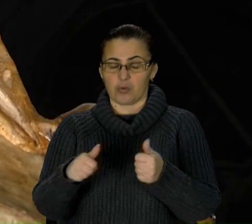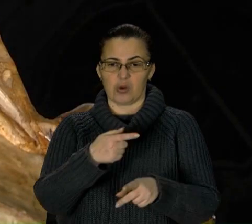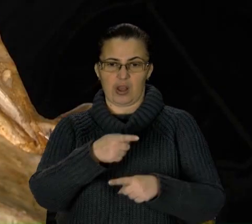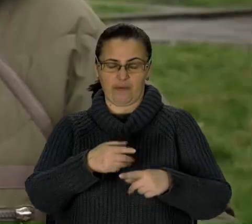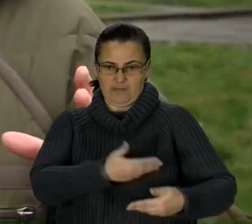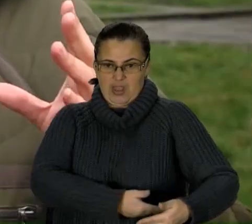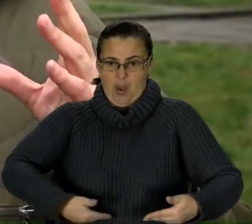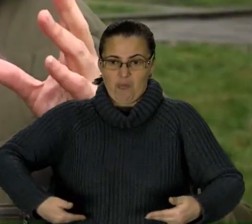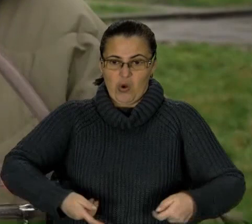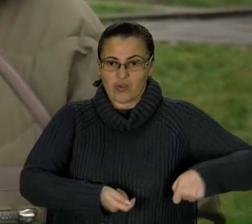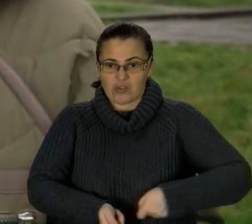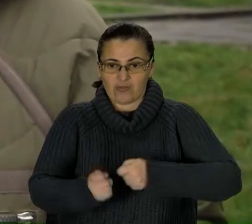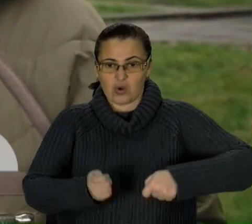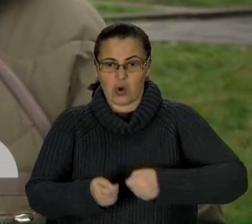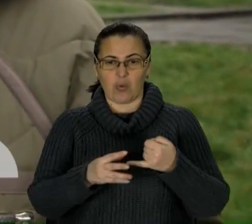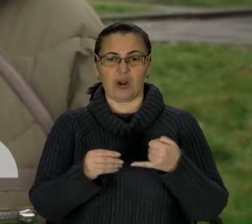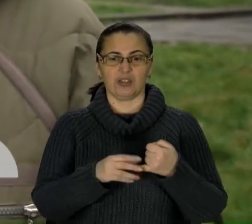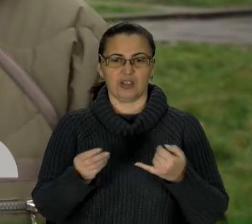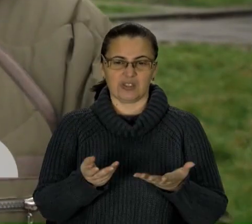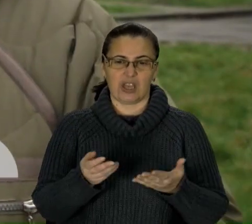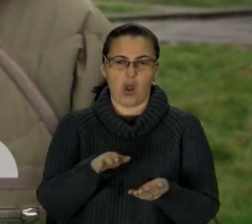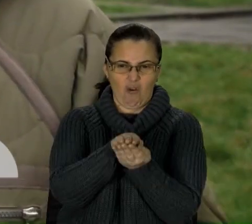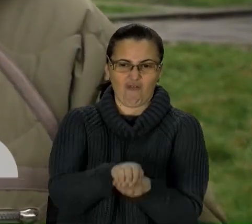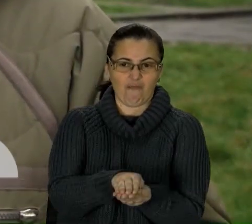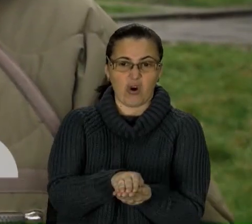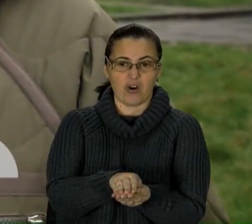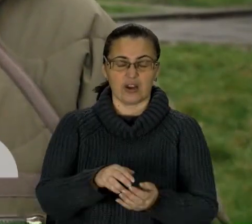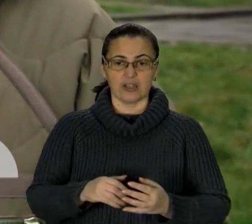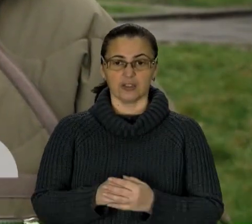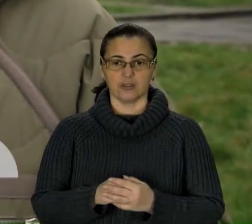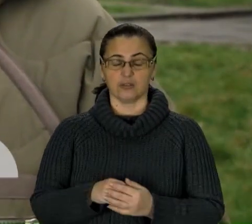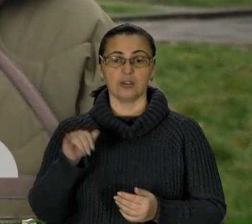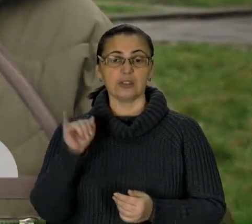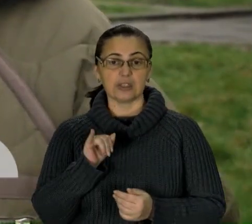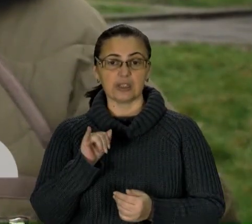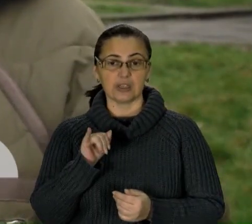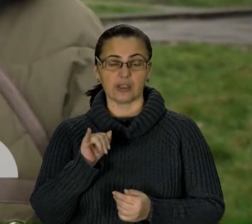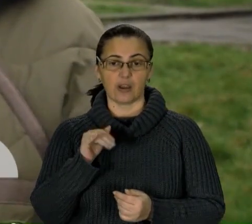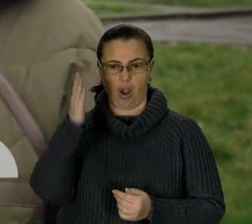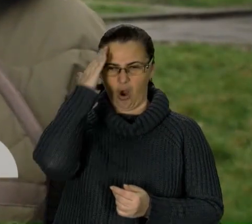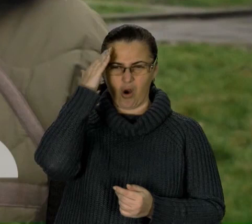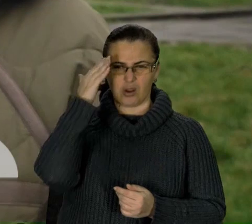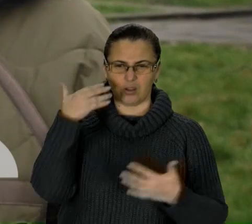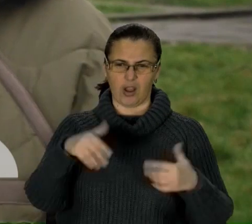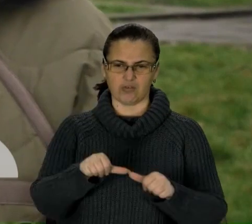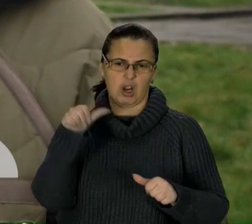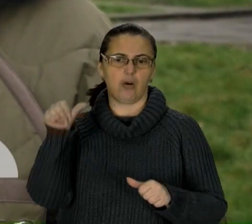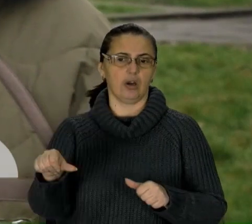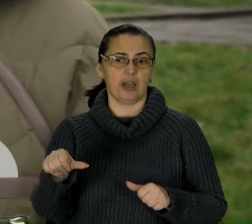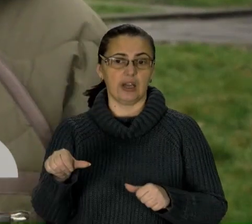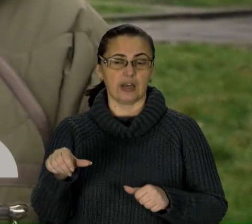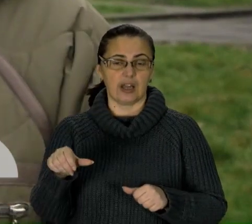в землю, в якісь могилу хтось отак от вкопав. І голова вже була окрема від